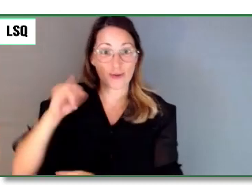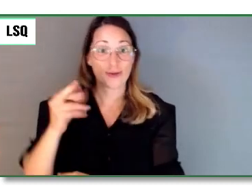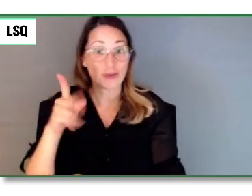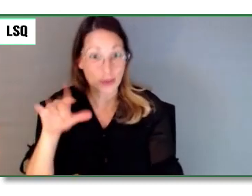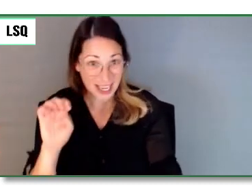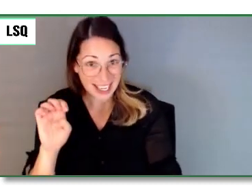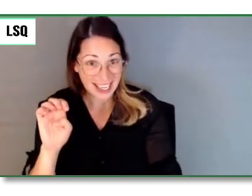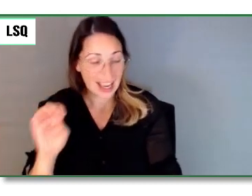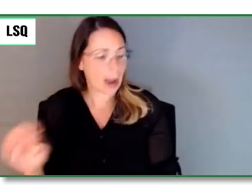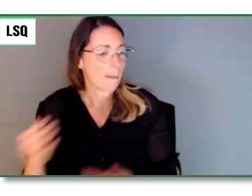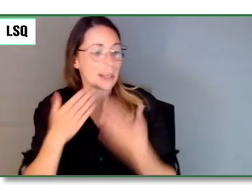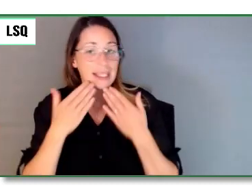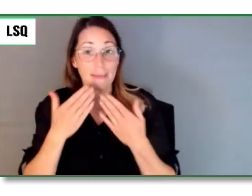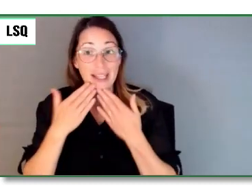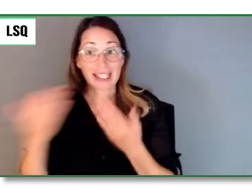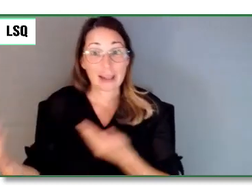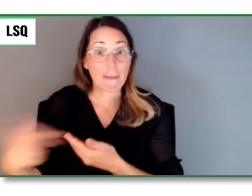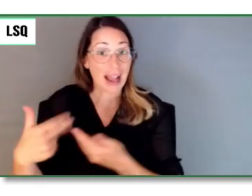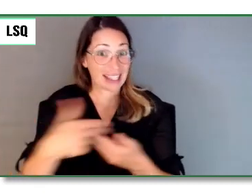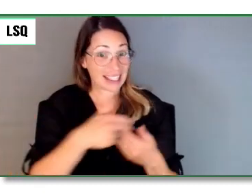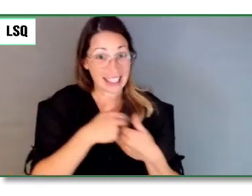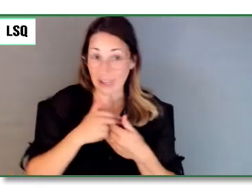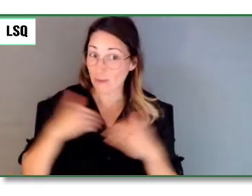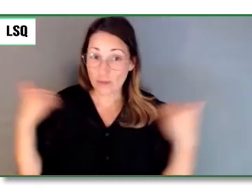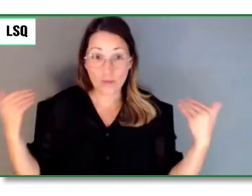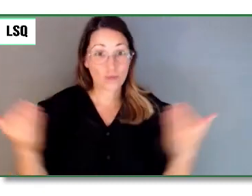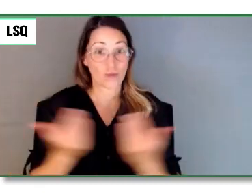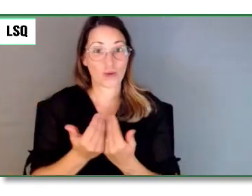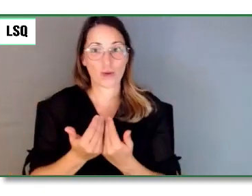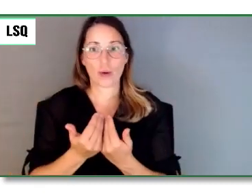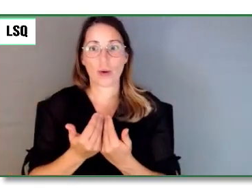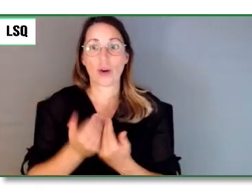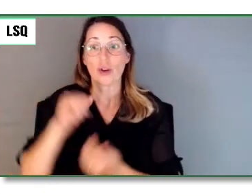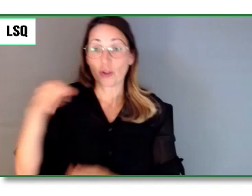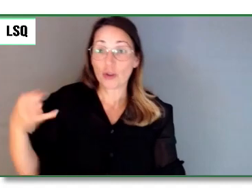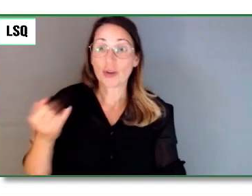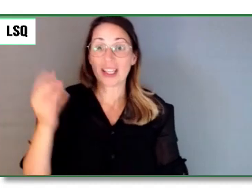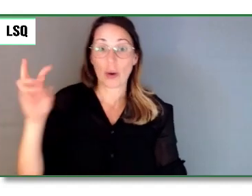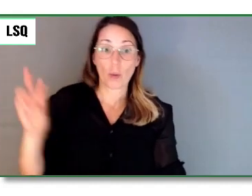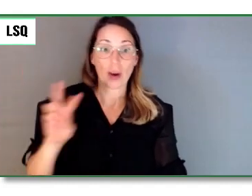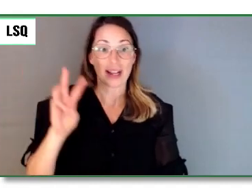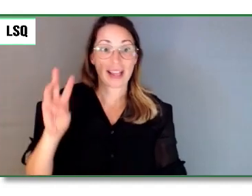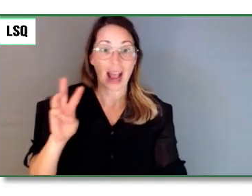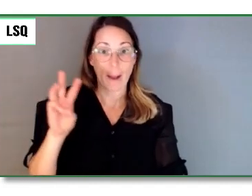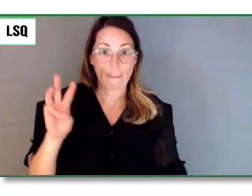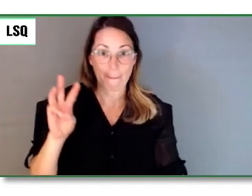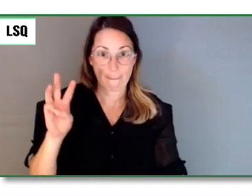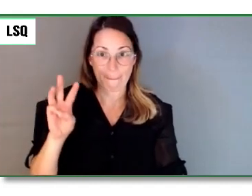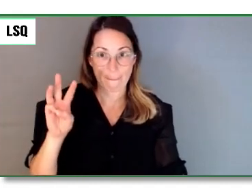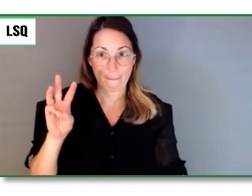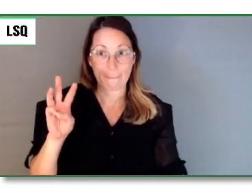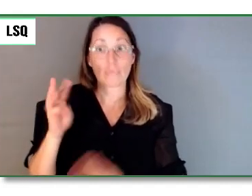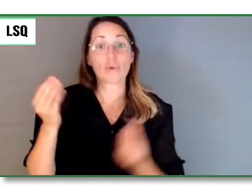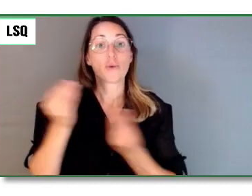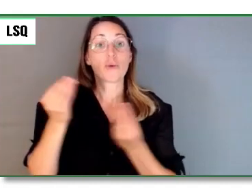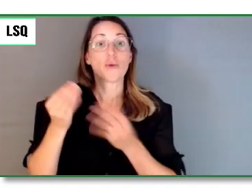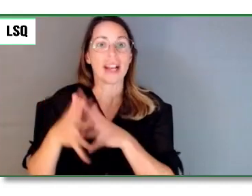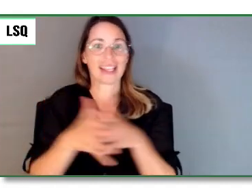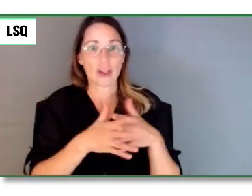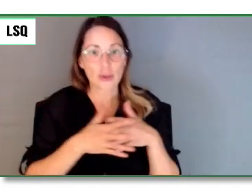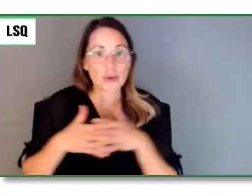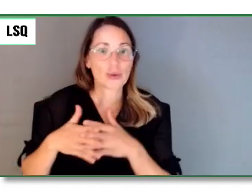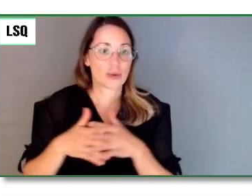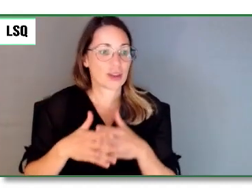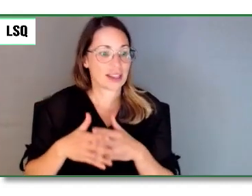Livingston en Montana, aux États-Unis. Je suis ravie d'être ici avec vous. Je suis une femme blanche